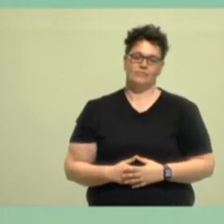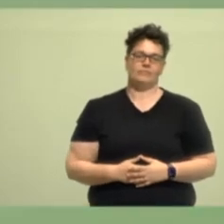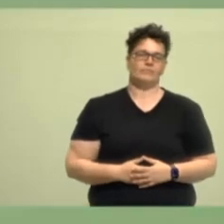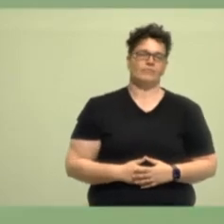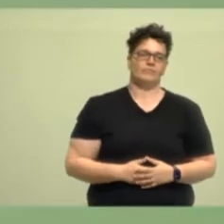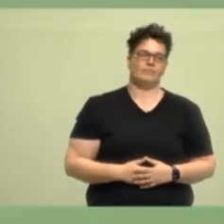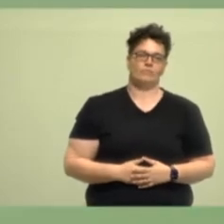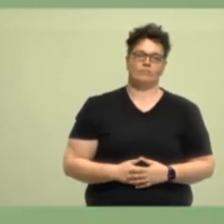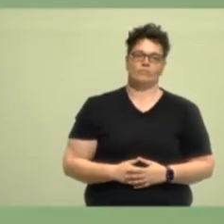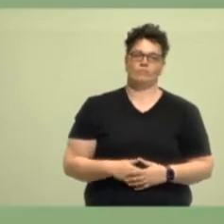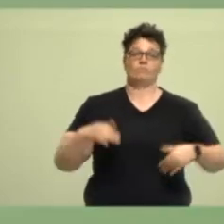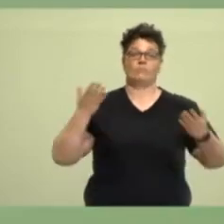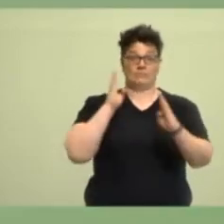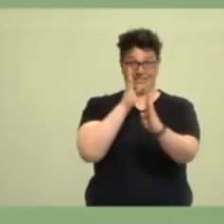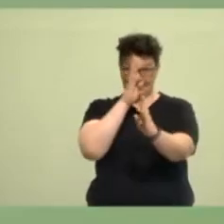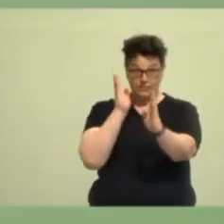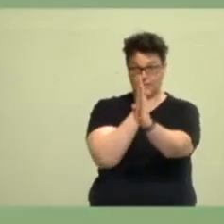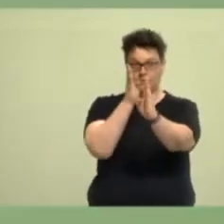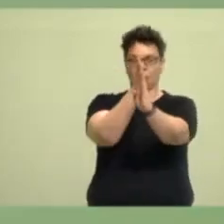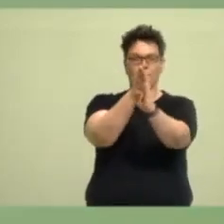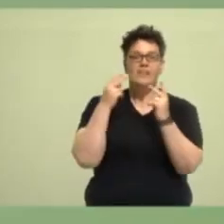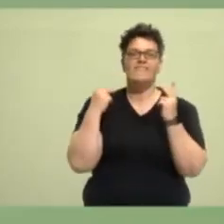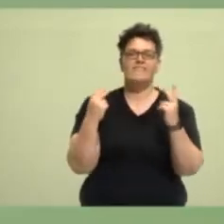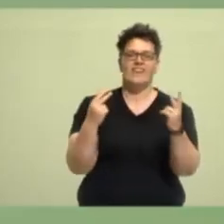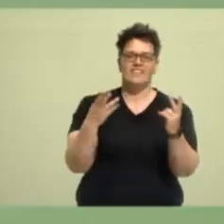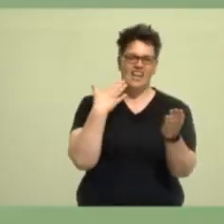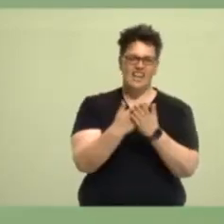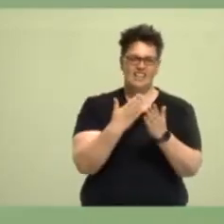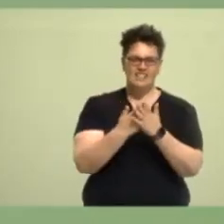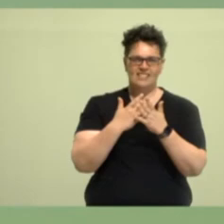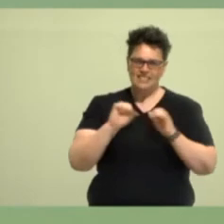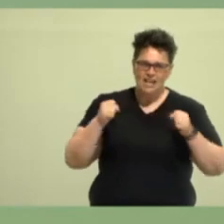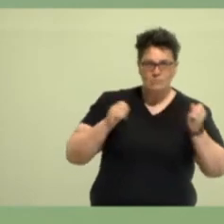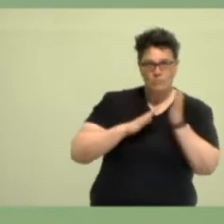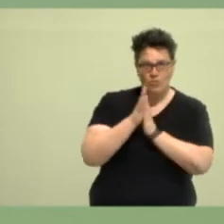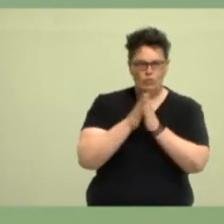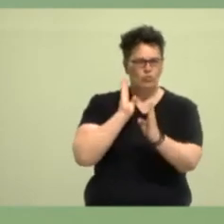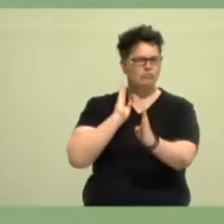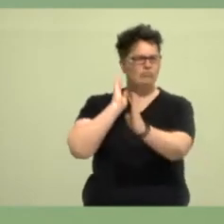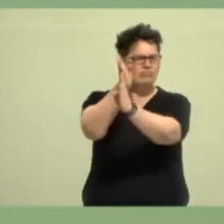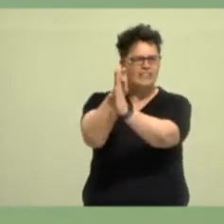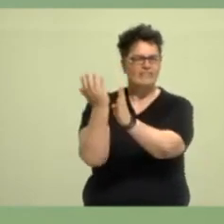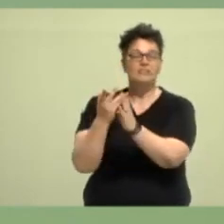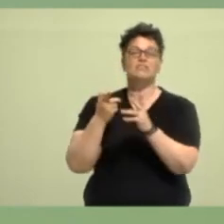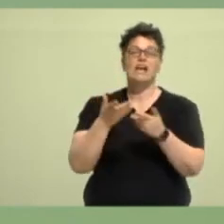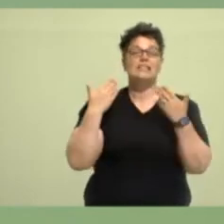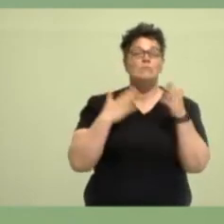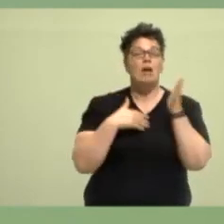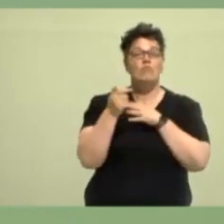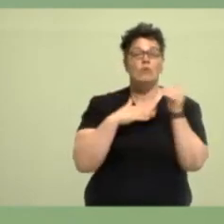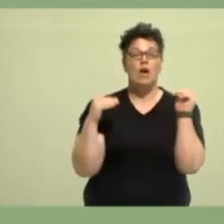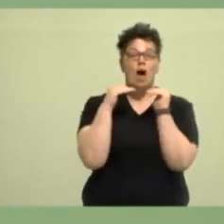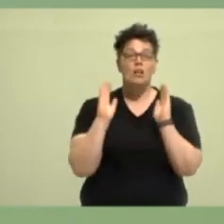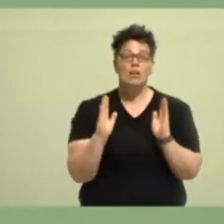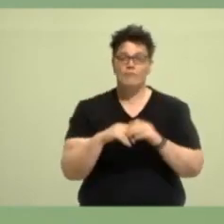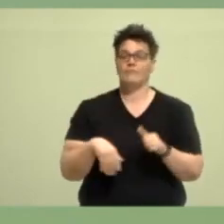Das Ziel ist wichtig. Das Ziel treibt uns an. Das Ziel lautet Klimaneutralität, das Ziel lautet